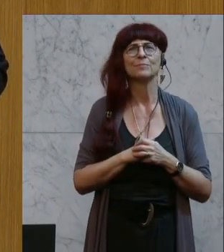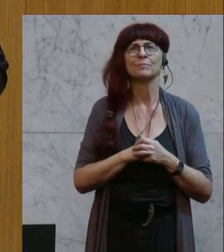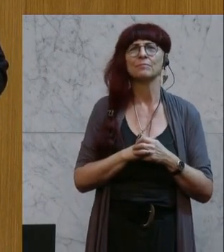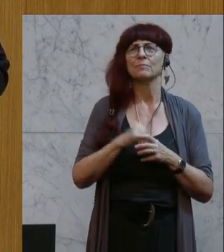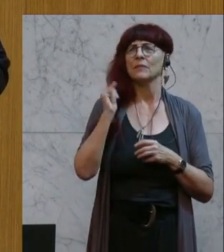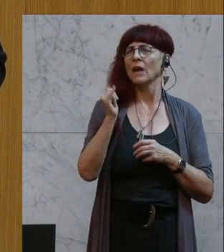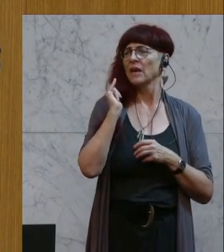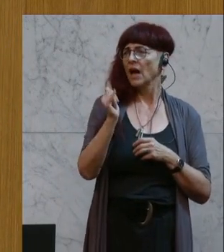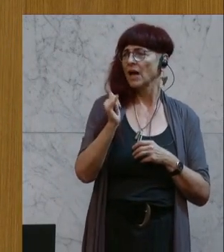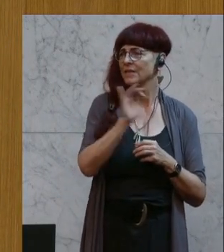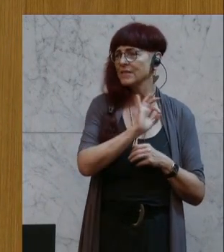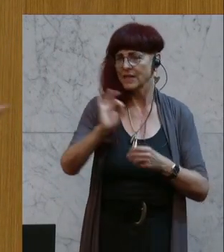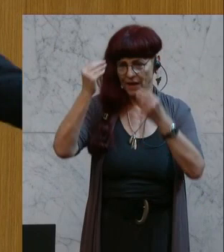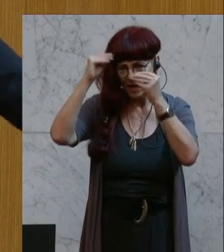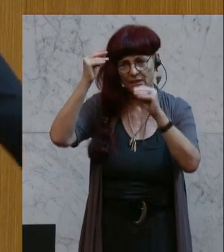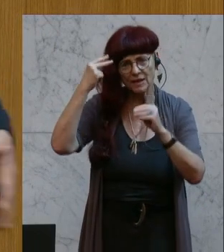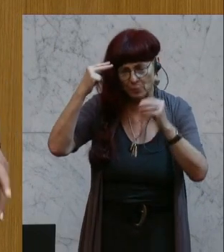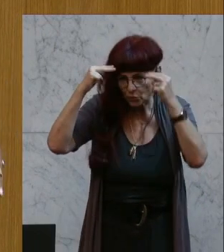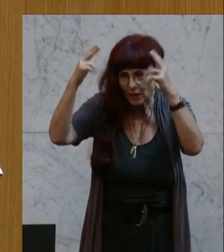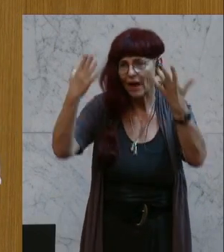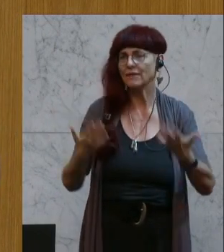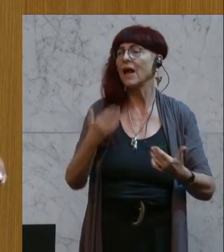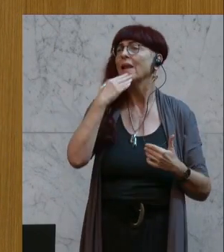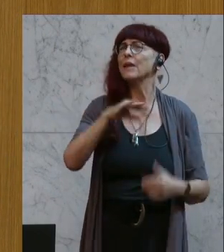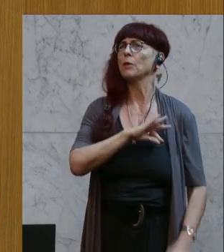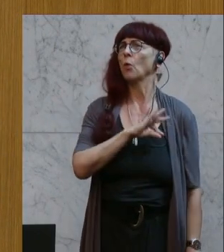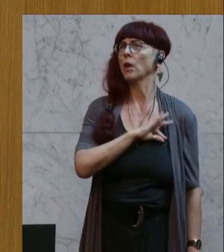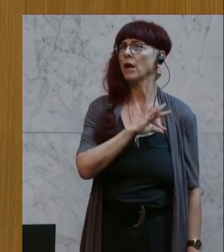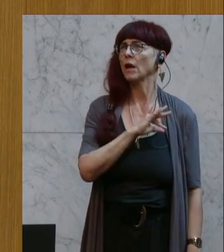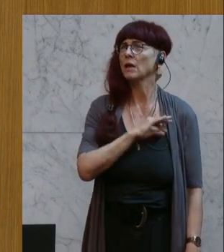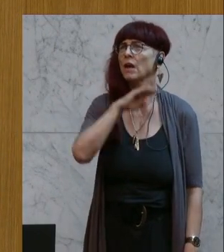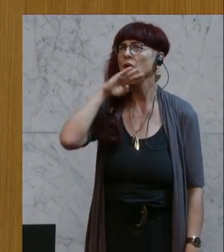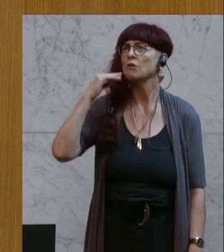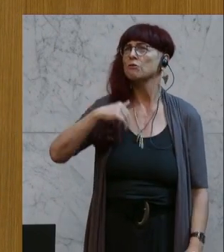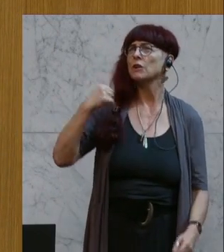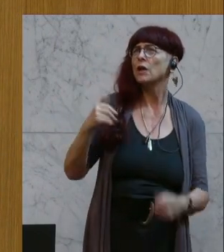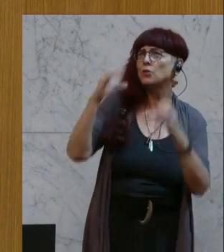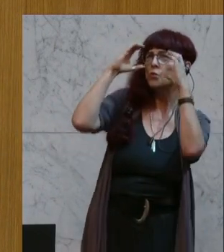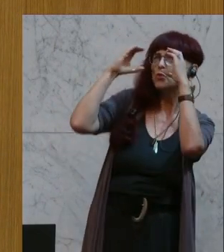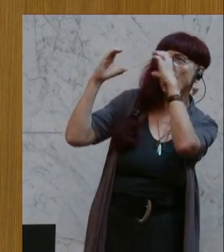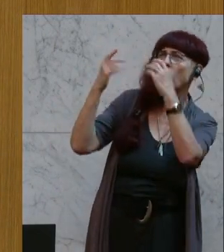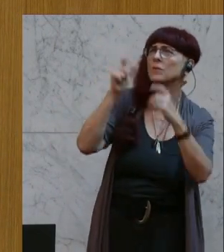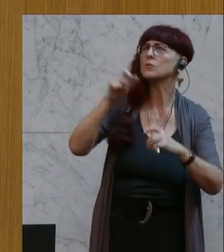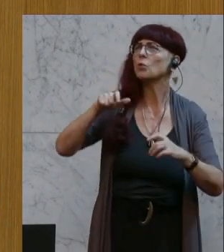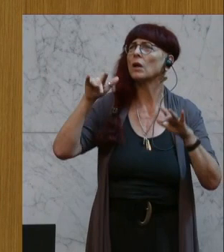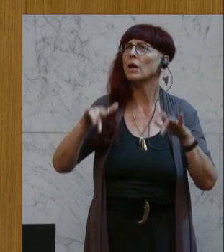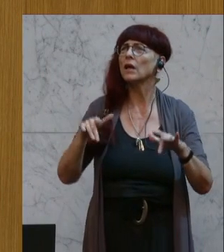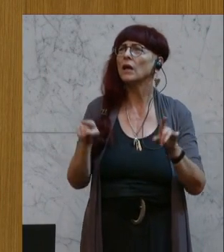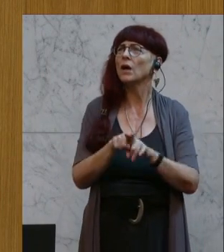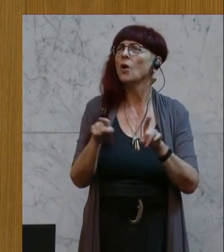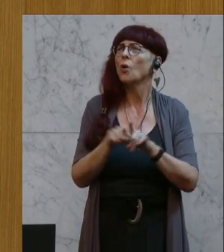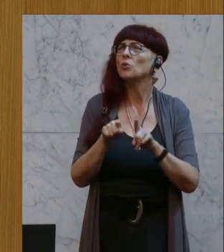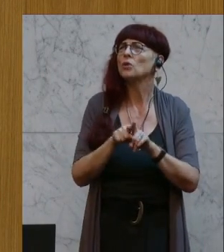Ja, meine sehr geehrten Damen und Herren, liebe Kolleginnen und Kollegen, liebe zahlreiche Zuseherinnen und Zuseher hier und vor den